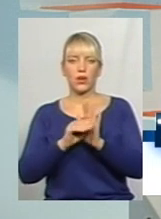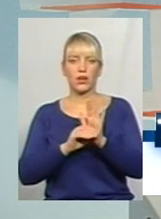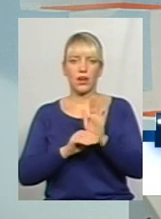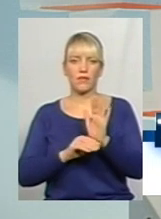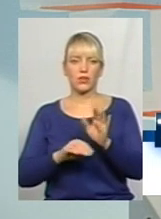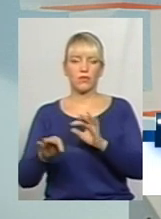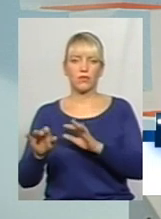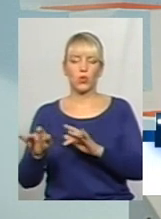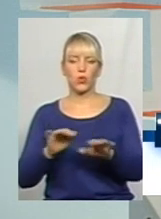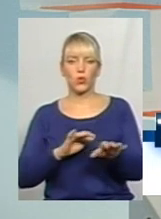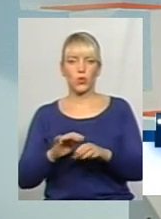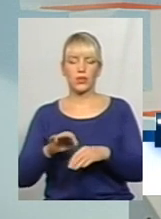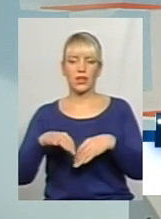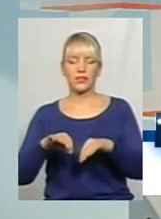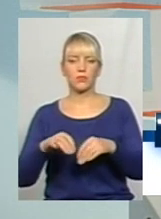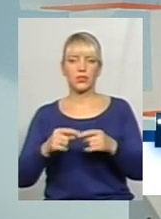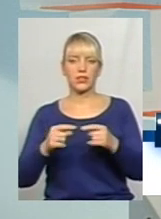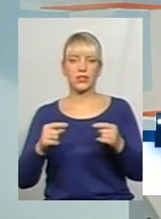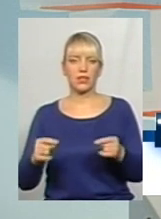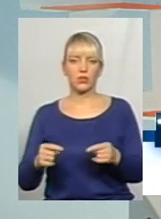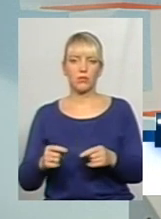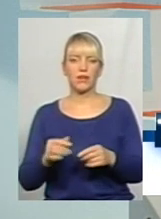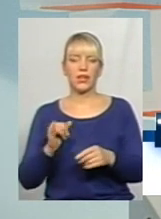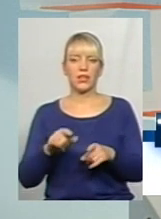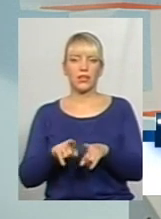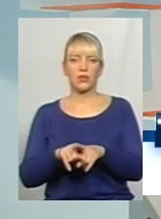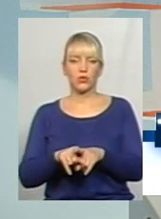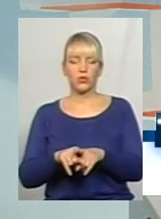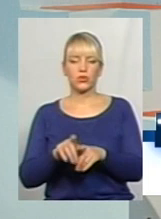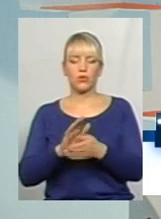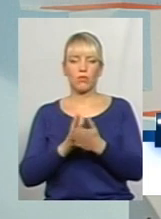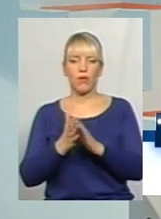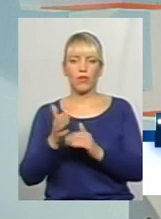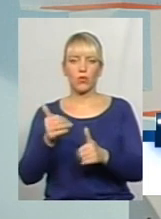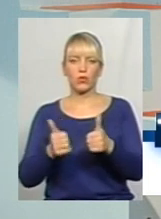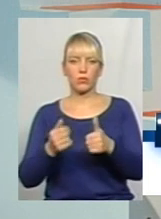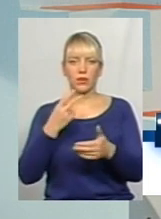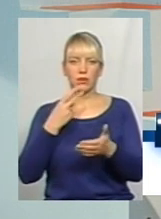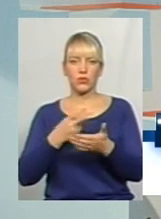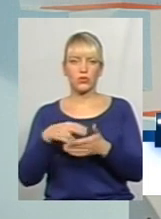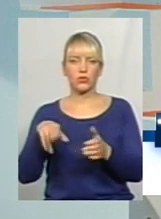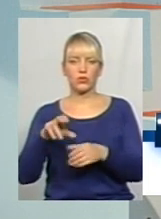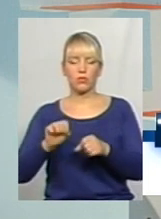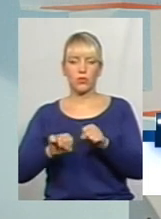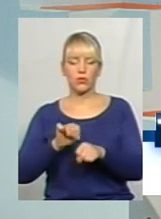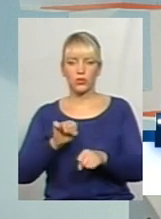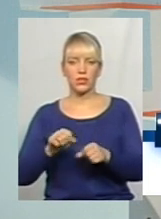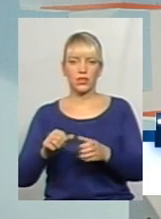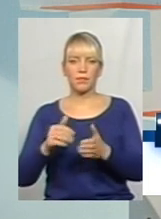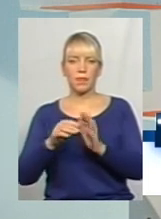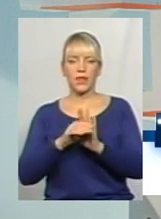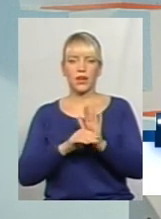транспортних засобів. І також умовами конкурсу передбачено, що до порушення графіки руху у нас